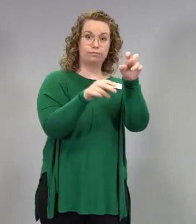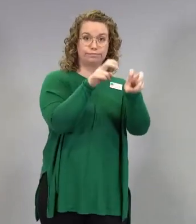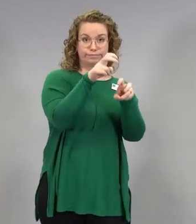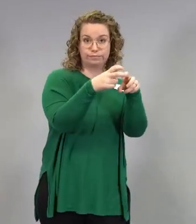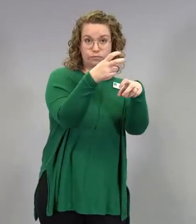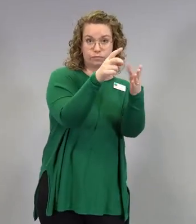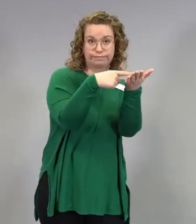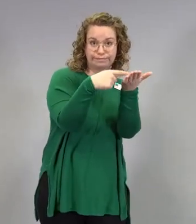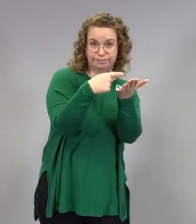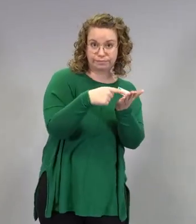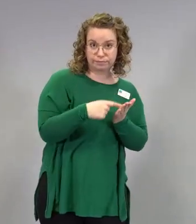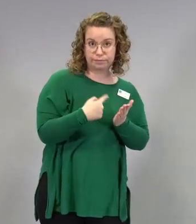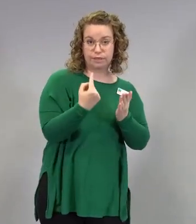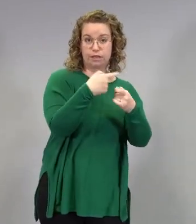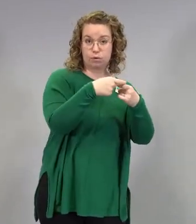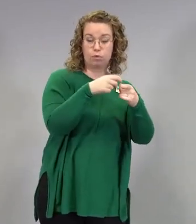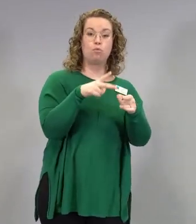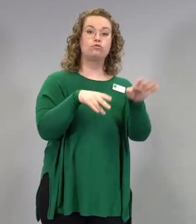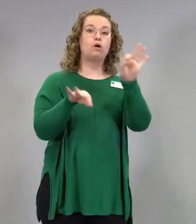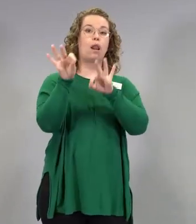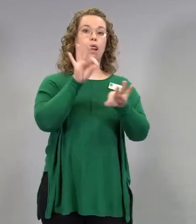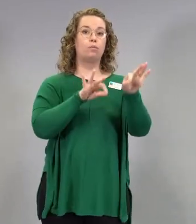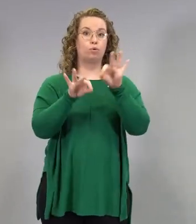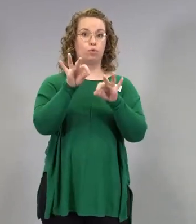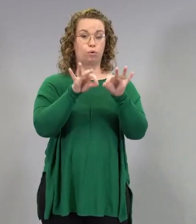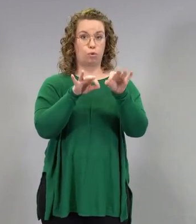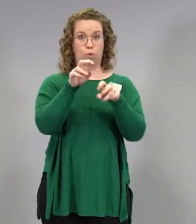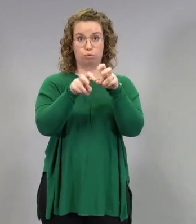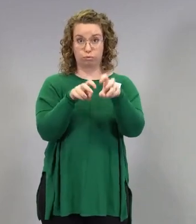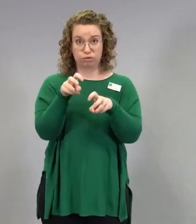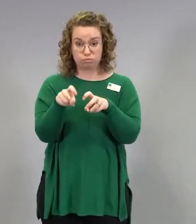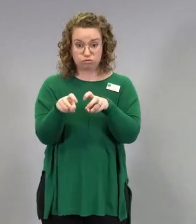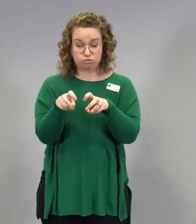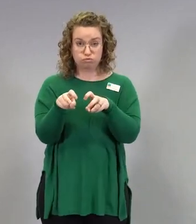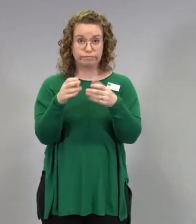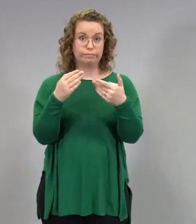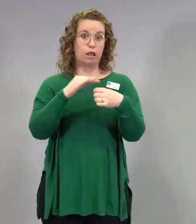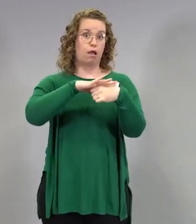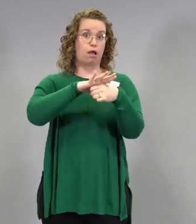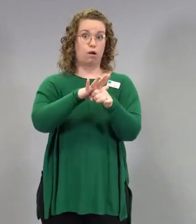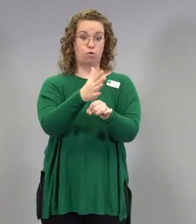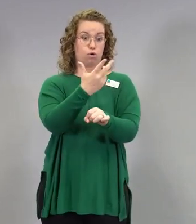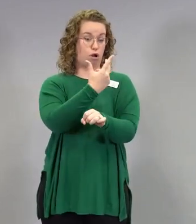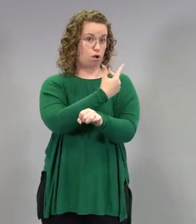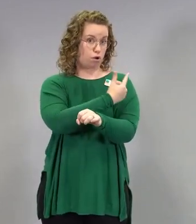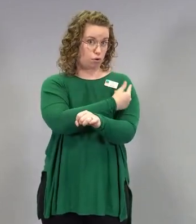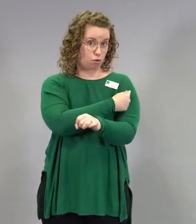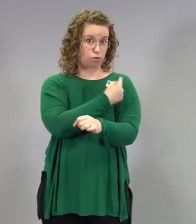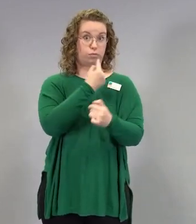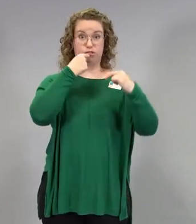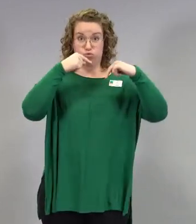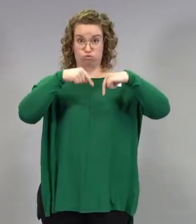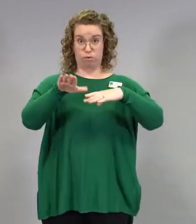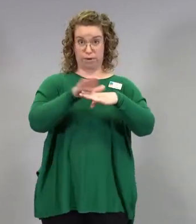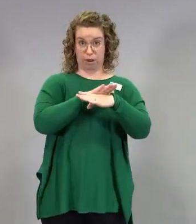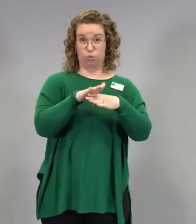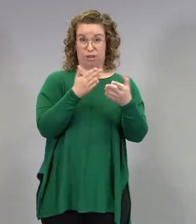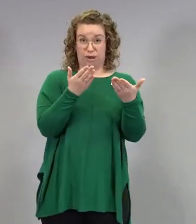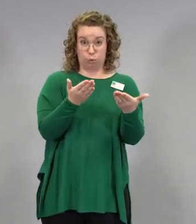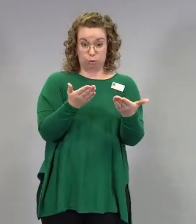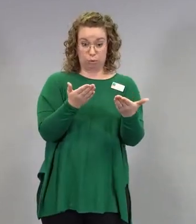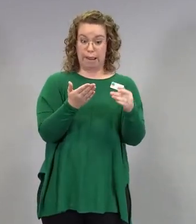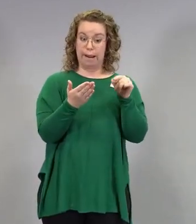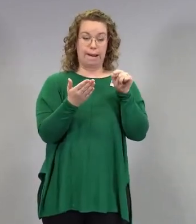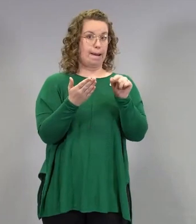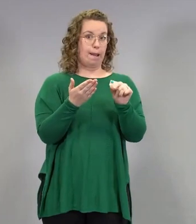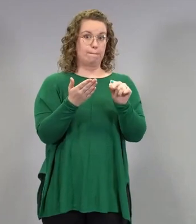laboratoriokokeiden perusteella, niin mikä näistä tämänhetkisistä Suomessa käytettävistä koronarokotteista, ei